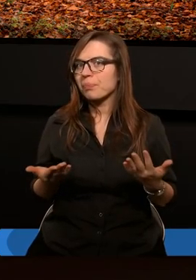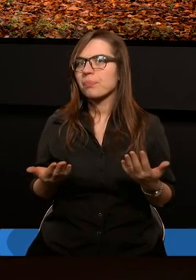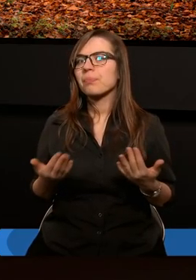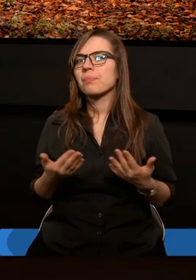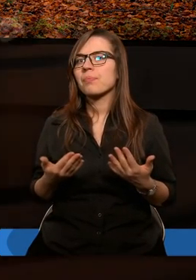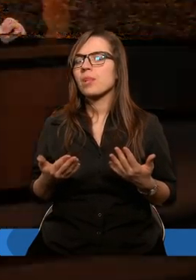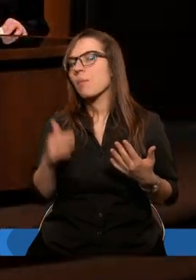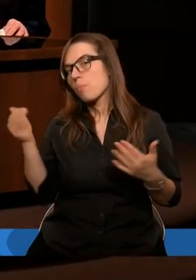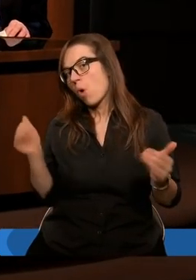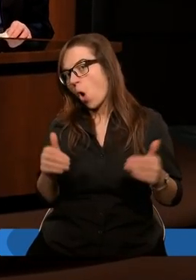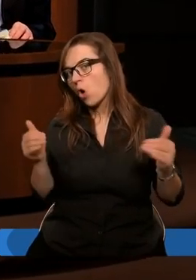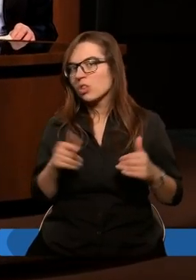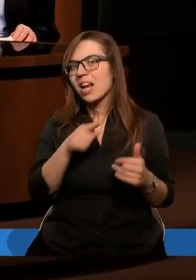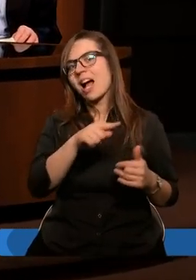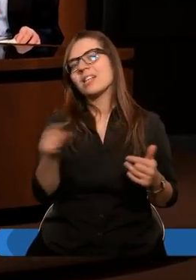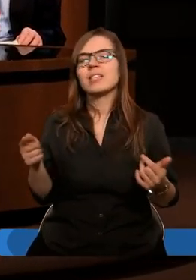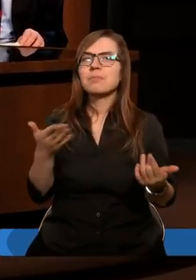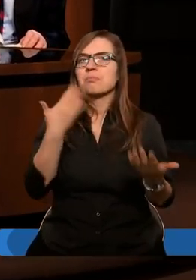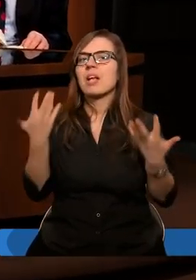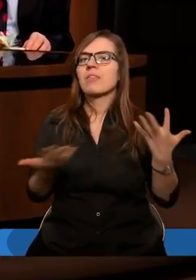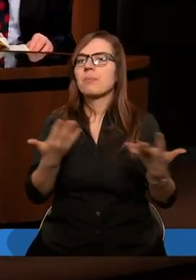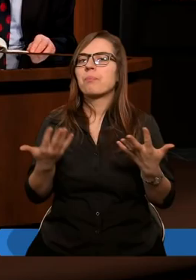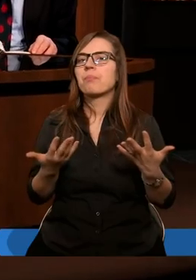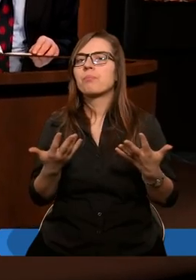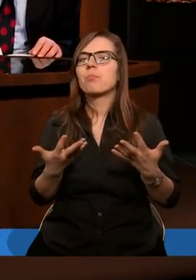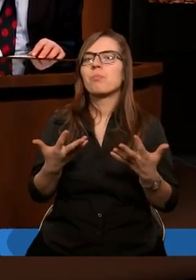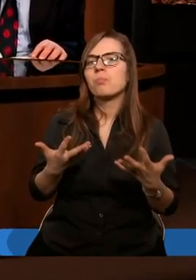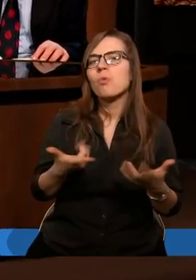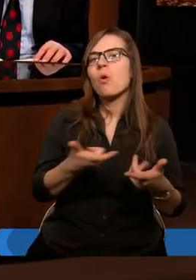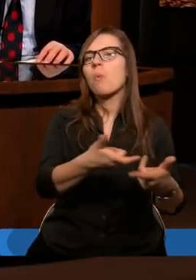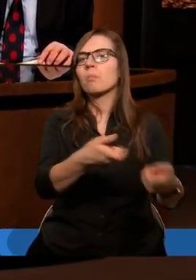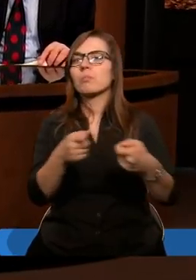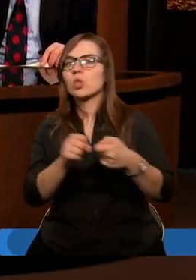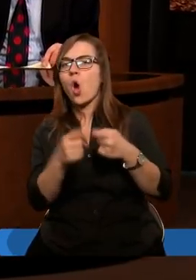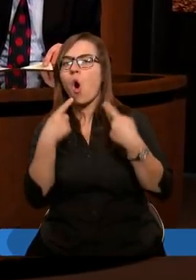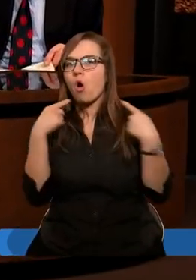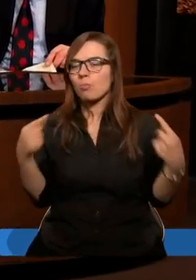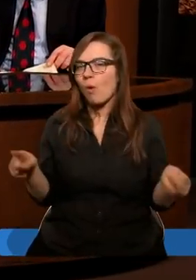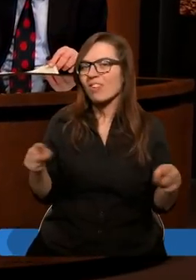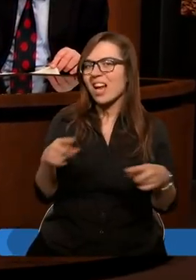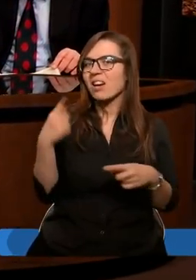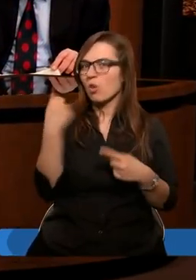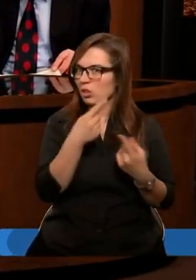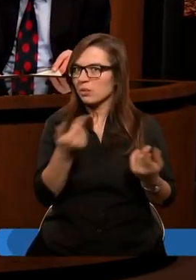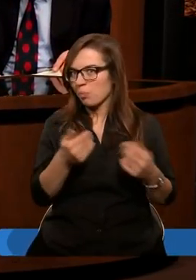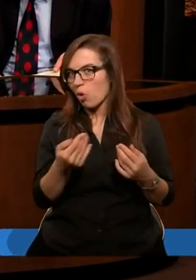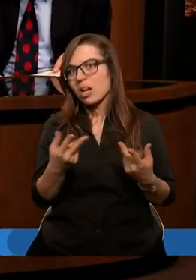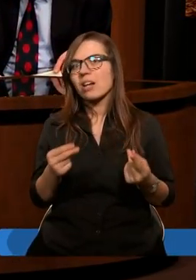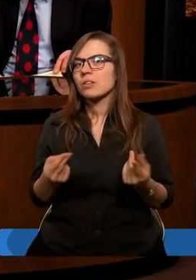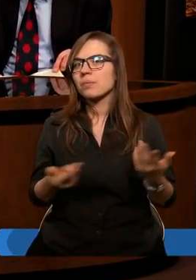Czy więc można ich, nie wiem, pociągać do odpowiedzialności za to, jak sądzicie,